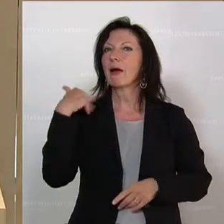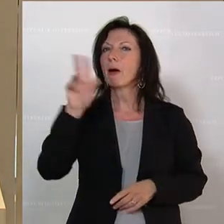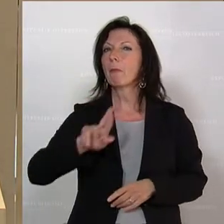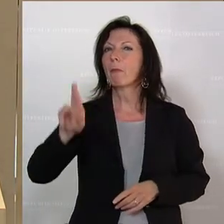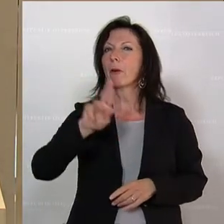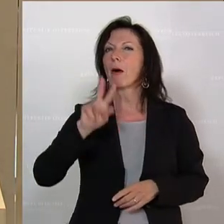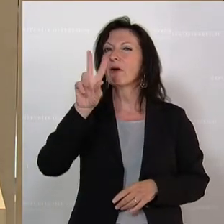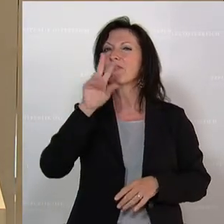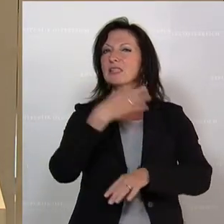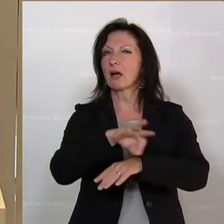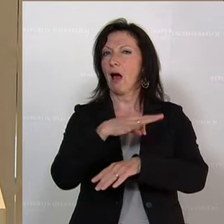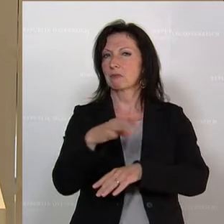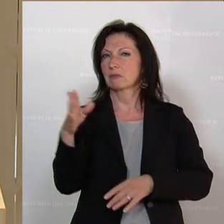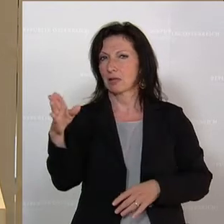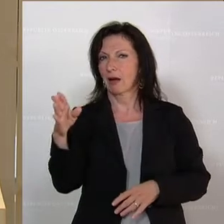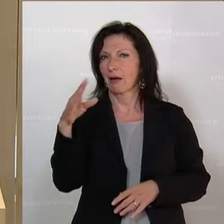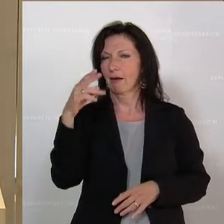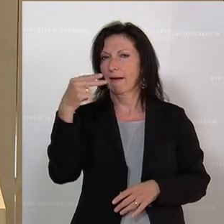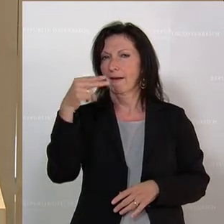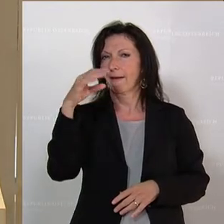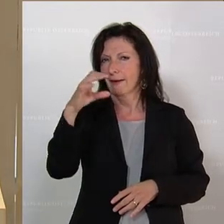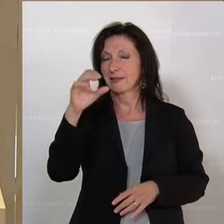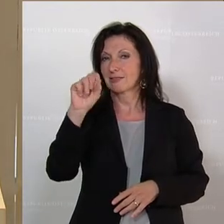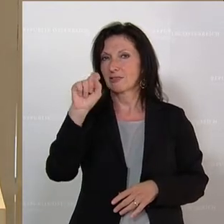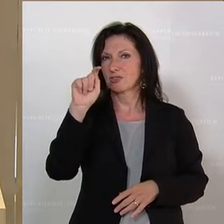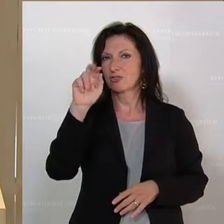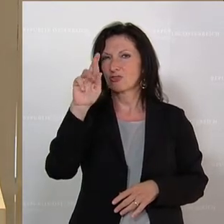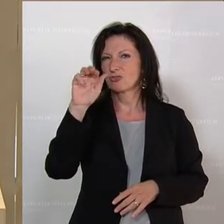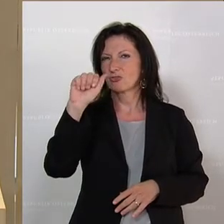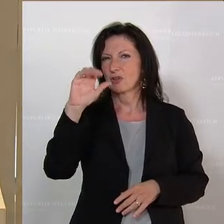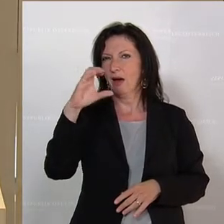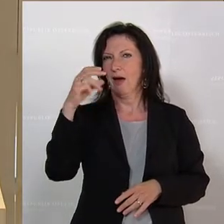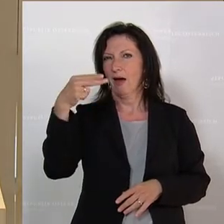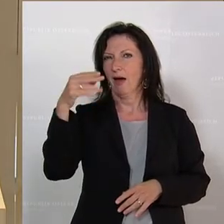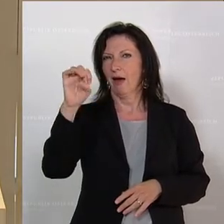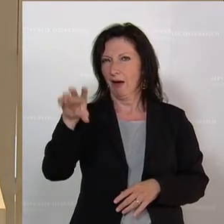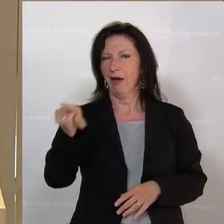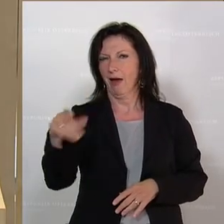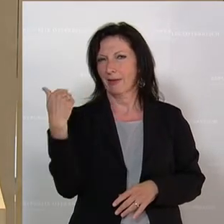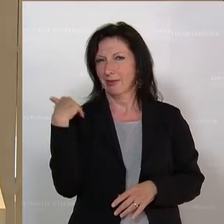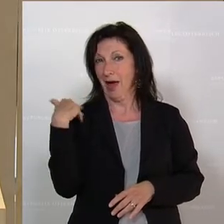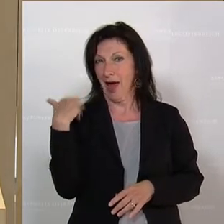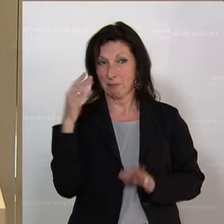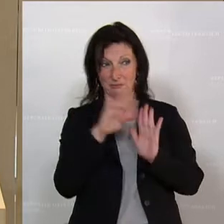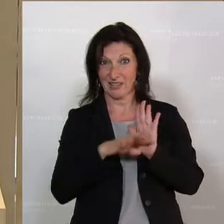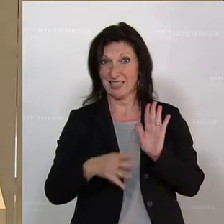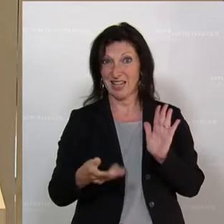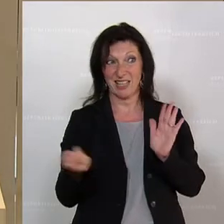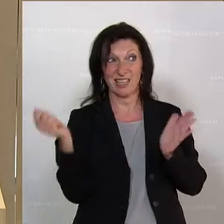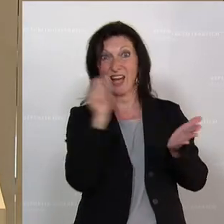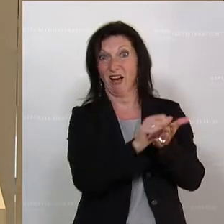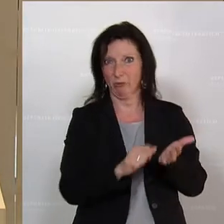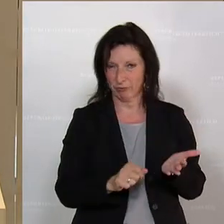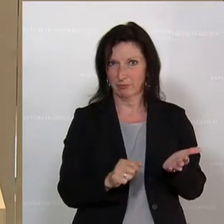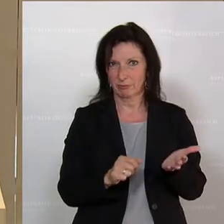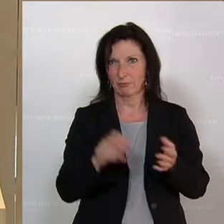Vizekanzlers, HC Strache, zu dem mutmaßlichen Gesetzeskauf rund um die Brigraf. Auch die FPÖ ist Teil dieses